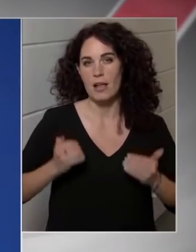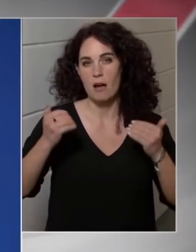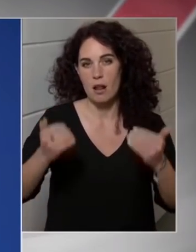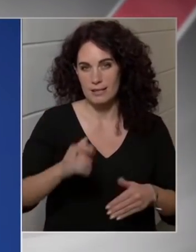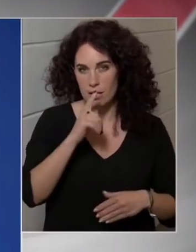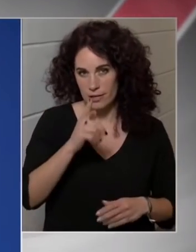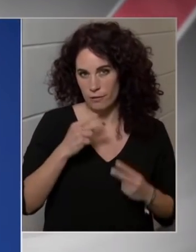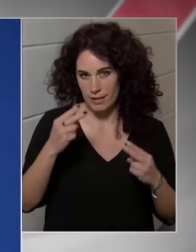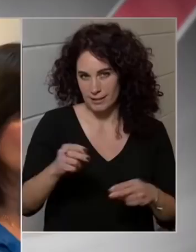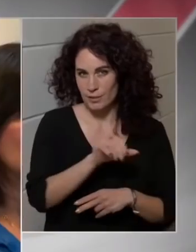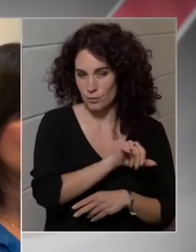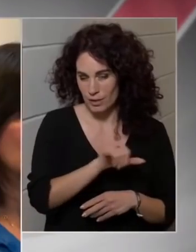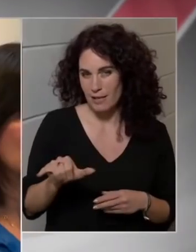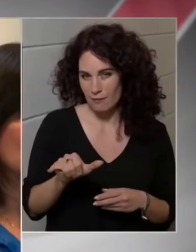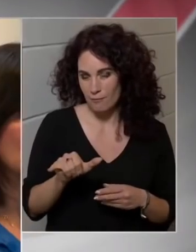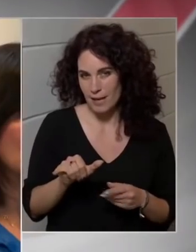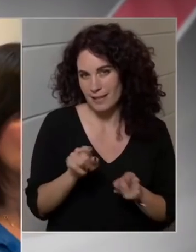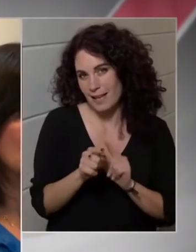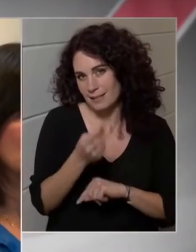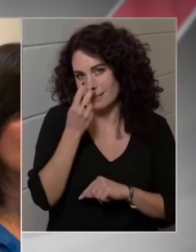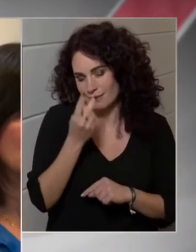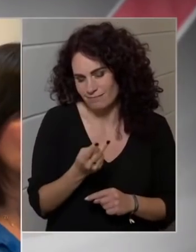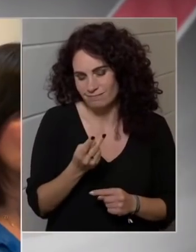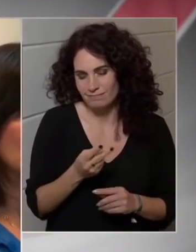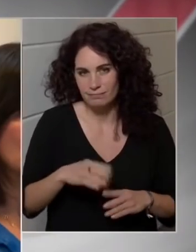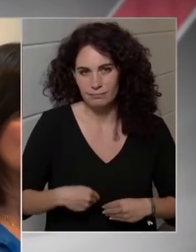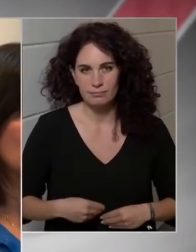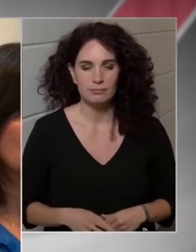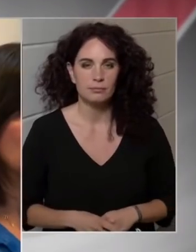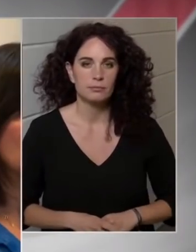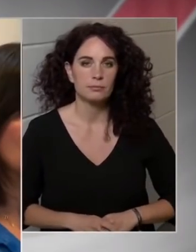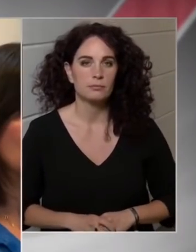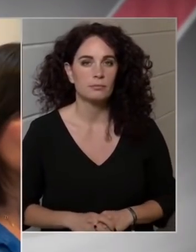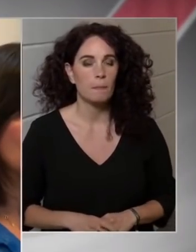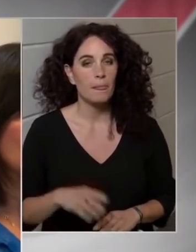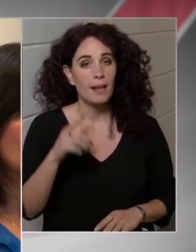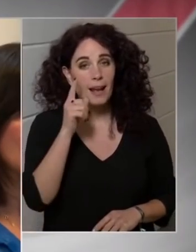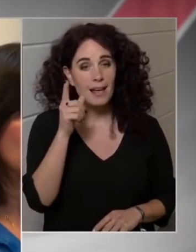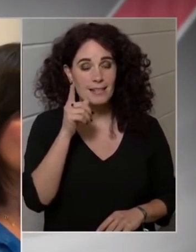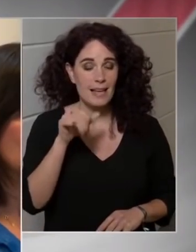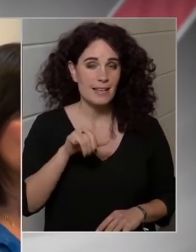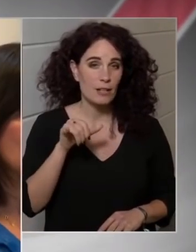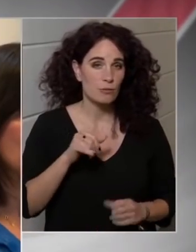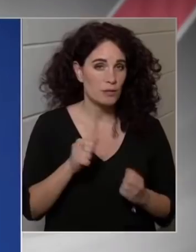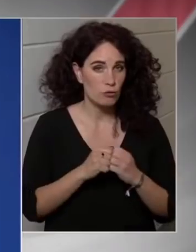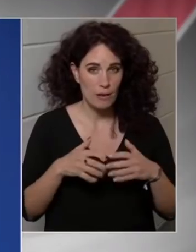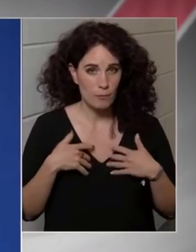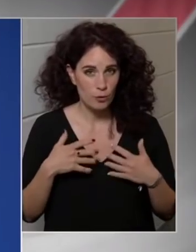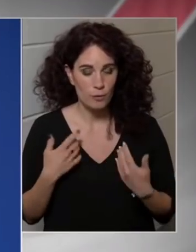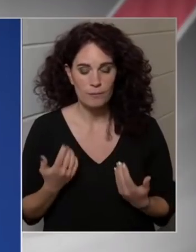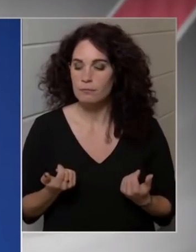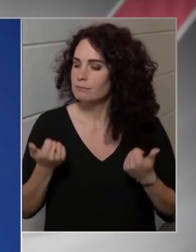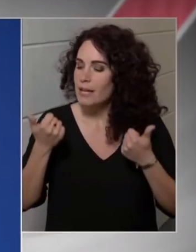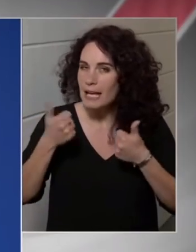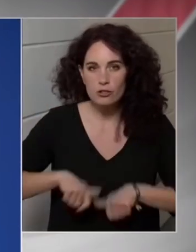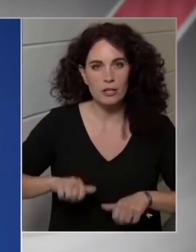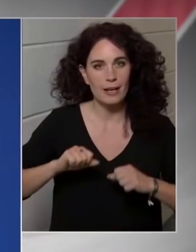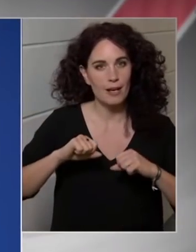építőipart érint. Lázár János biztos nem örül ennek, de vajon... Egy séges kormány van, ő